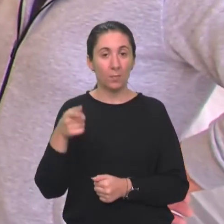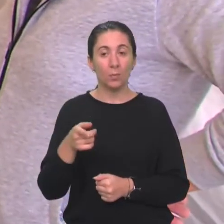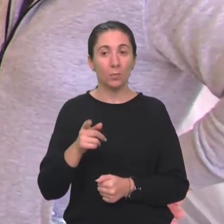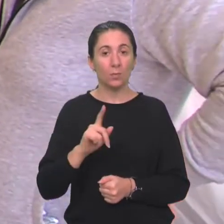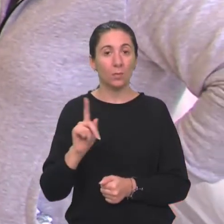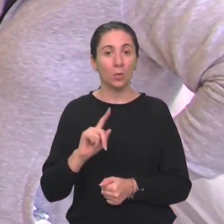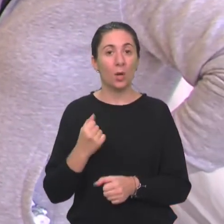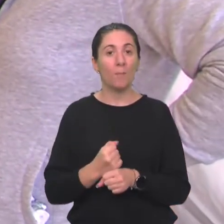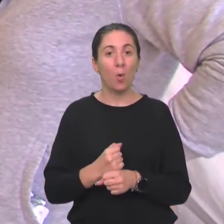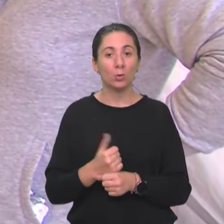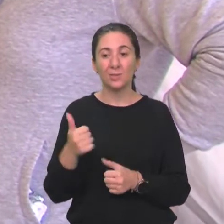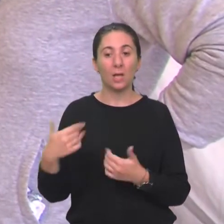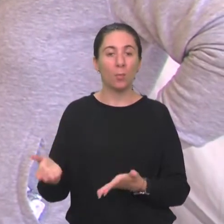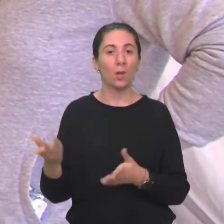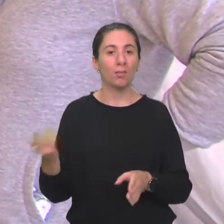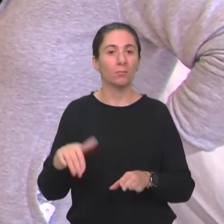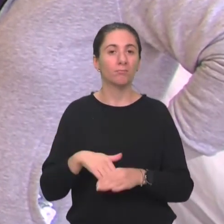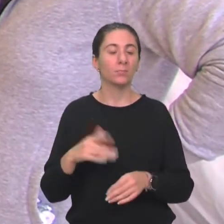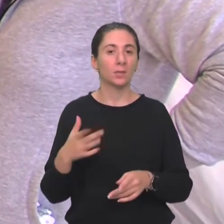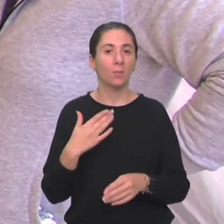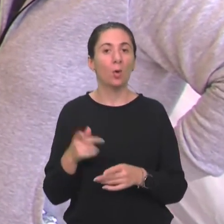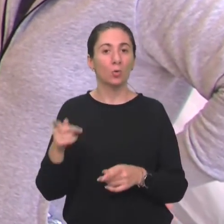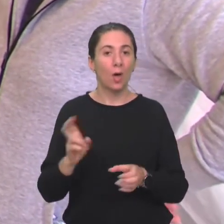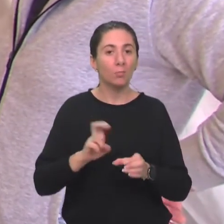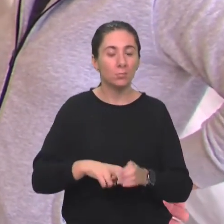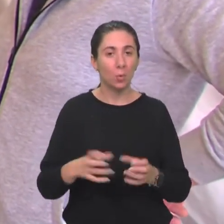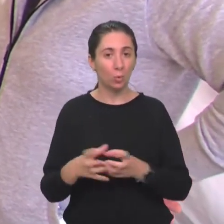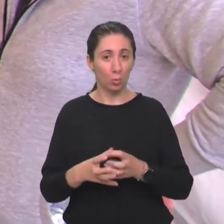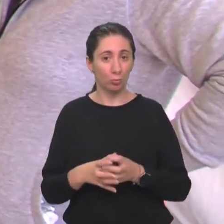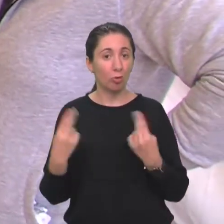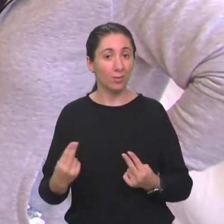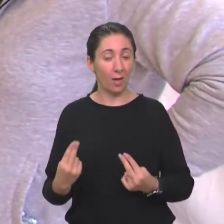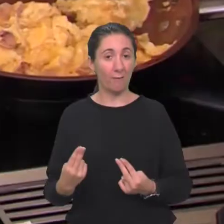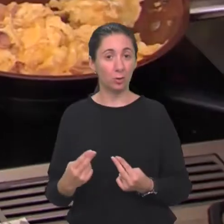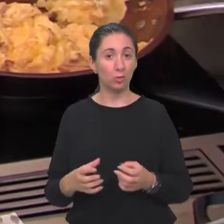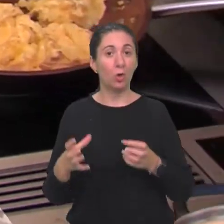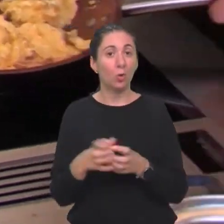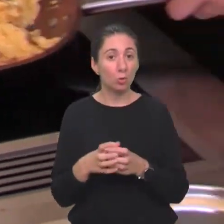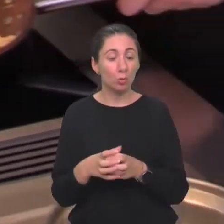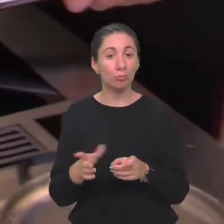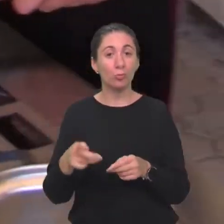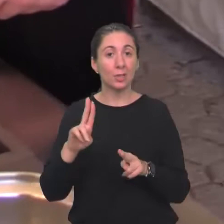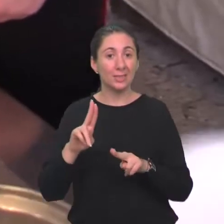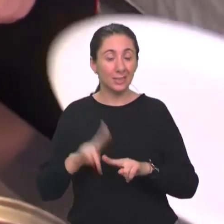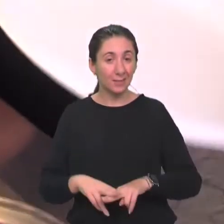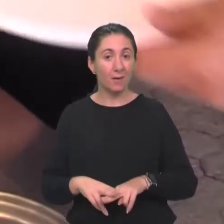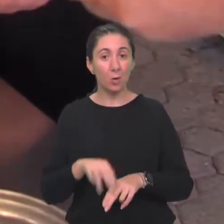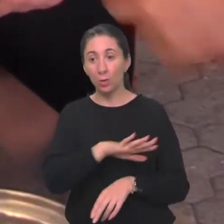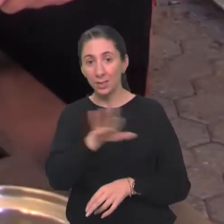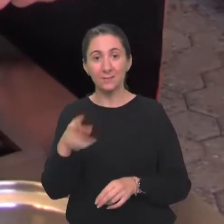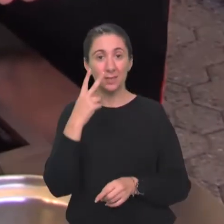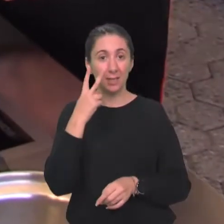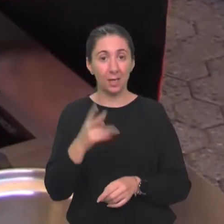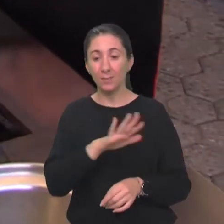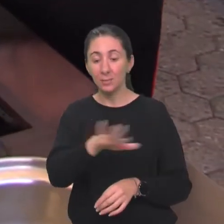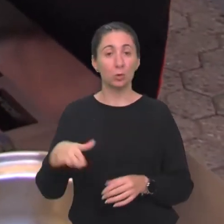da je posao samo da ima posao, nego baš ta integracija u društvu je najbitnija, odnosno, opet društvo, da stvarno nas svi gledaju da